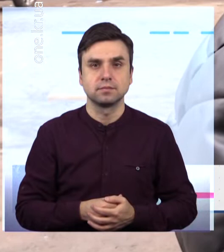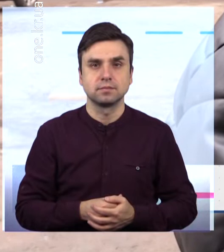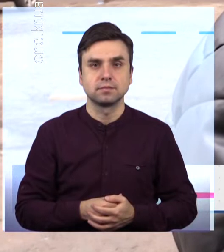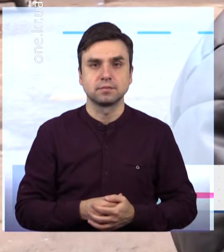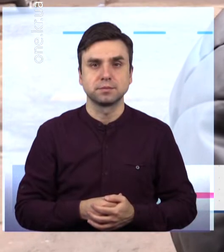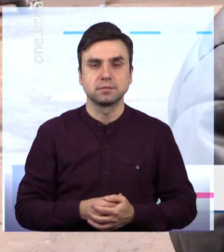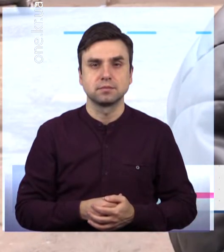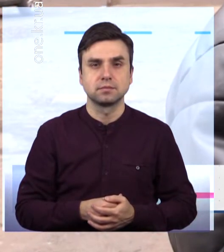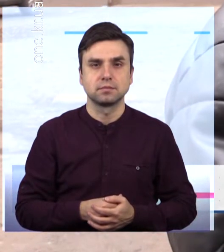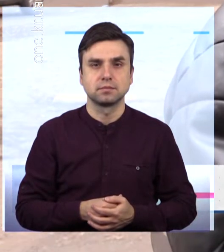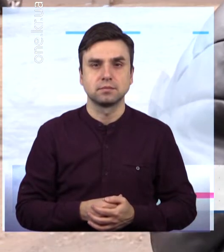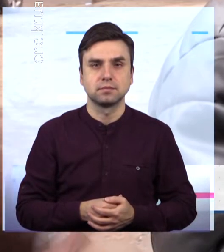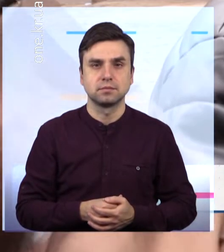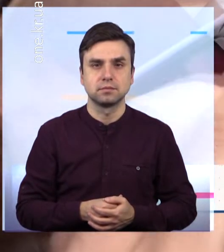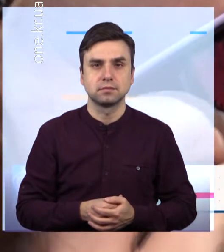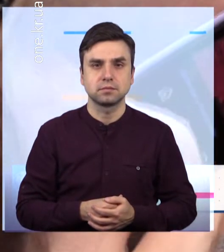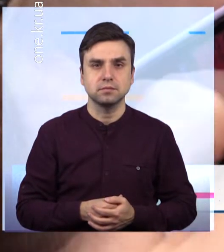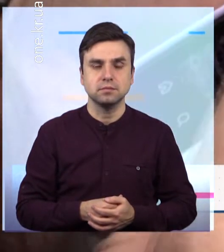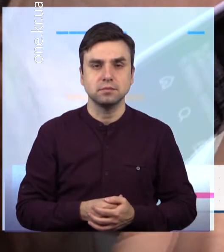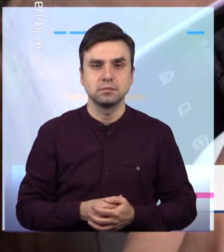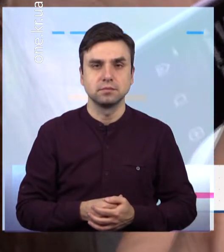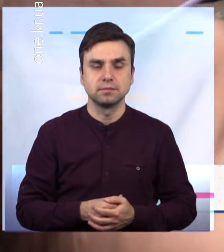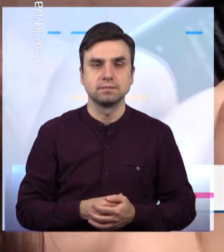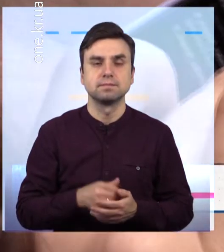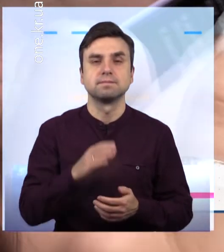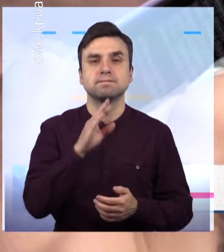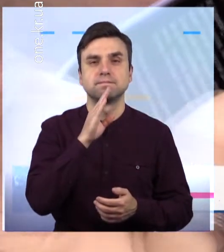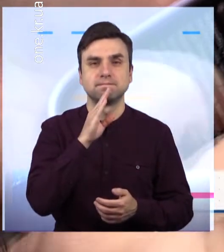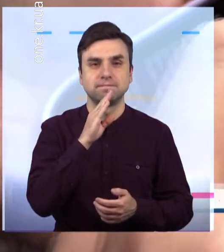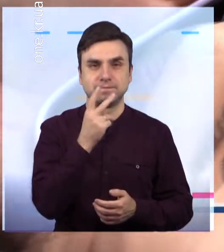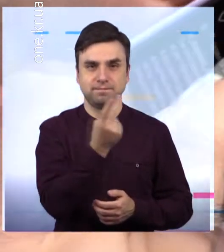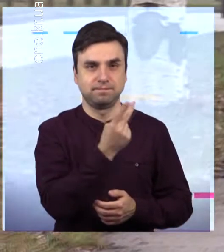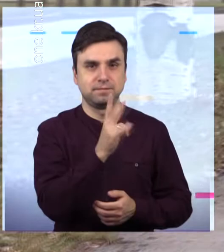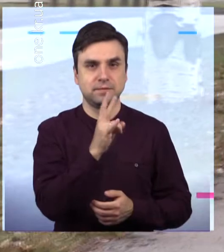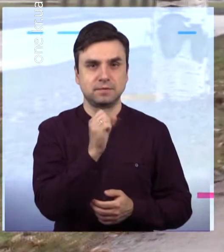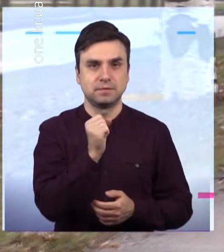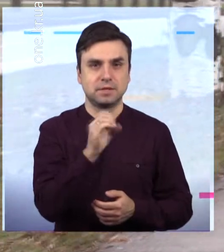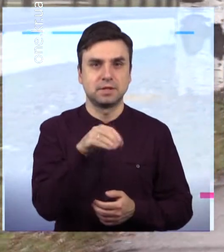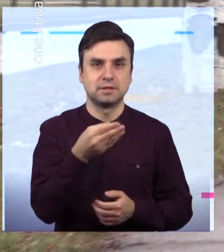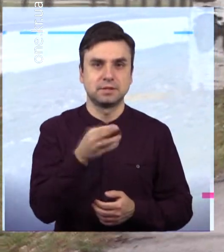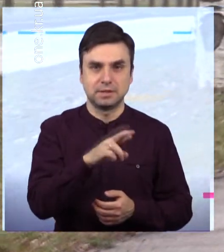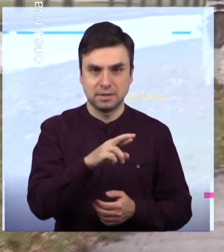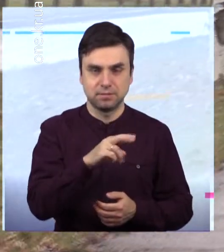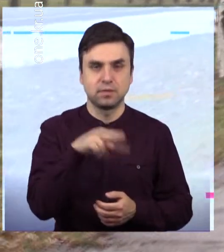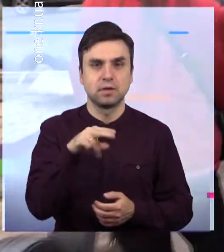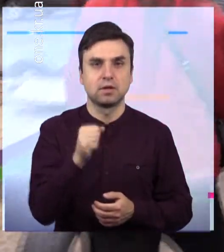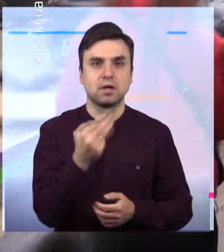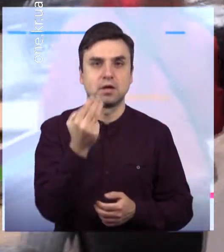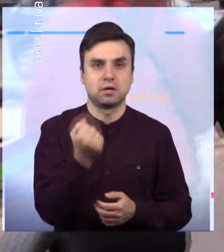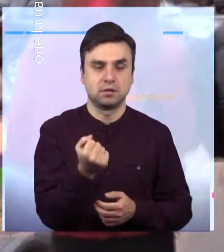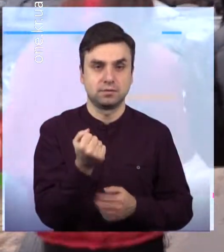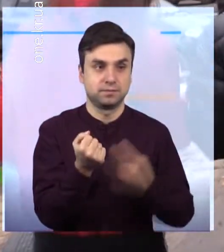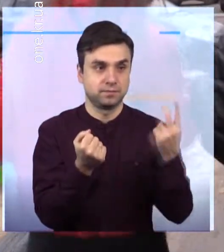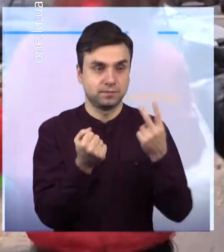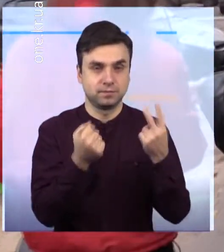Це Анастасія Тадарія, авторки ось цієї благодійної сторінки у соцмережі Створили її для того, аби дізнатися про бажання